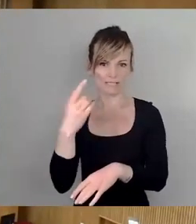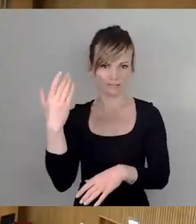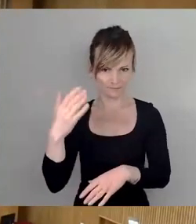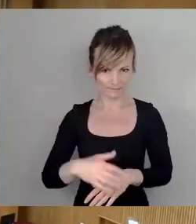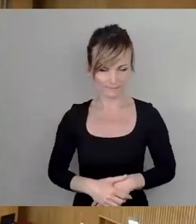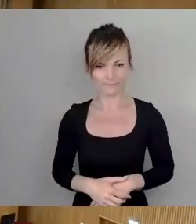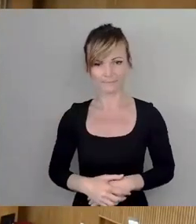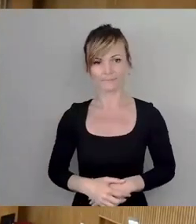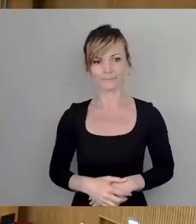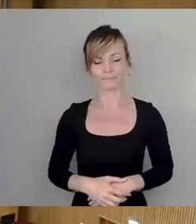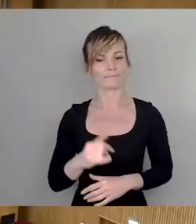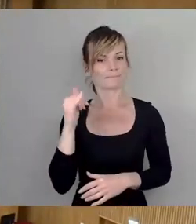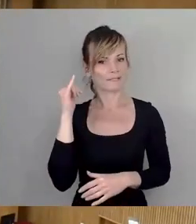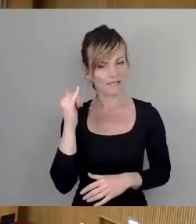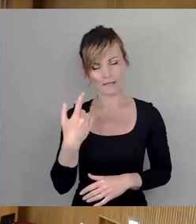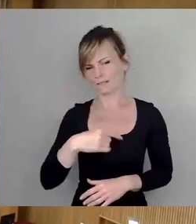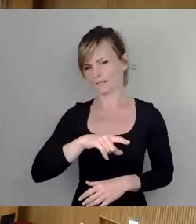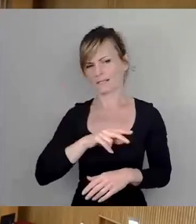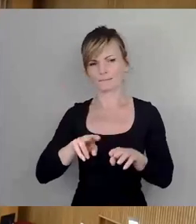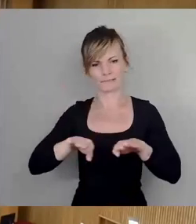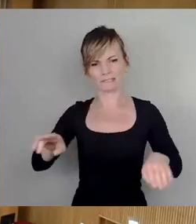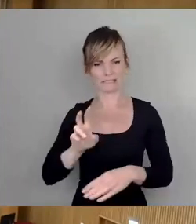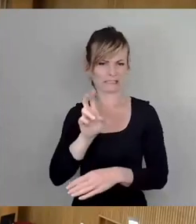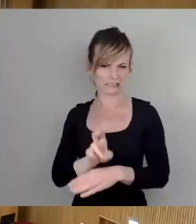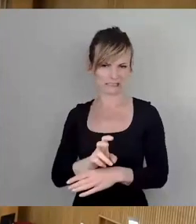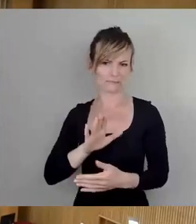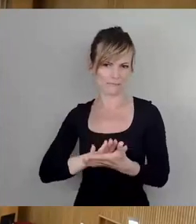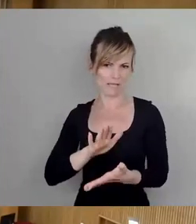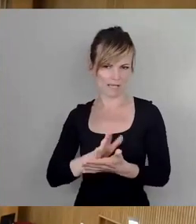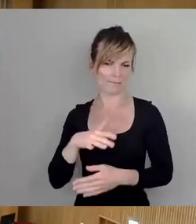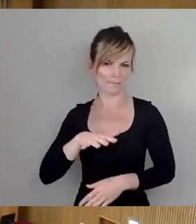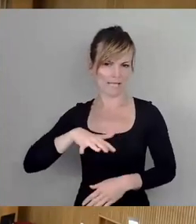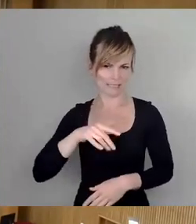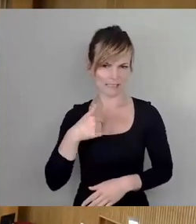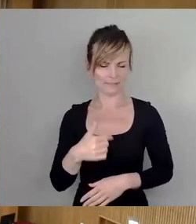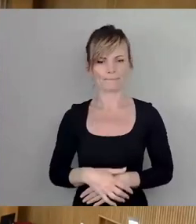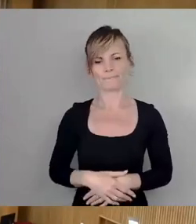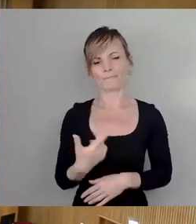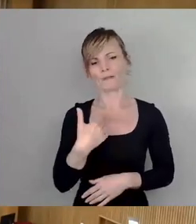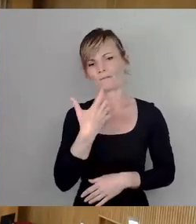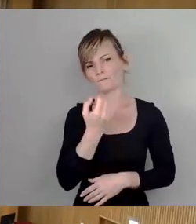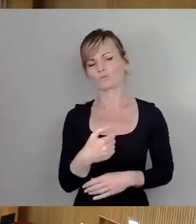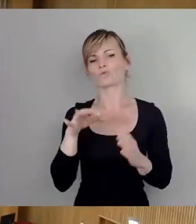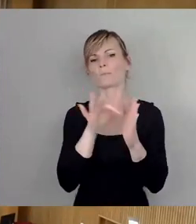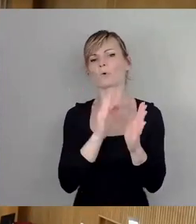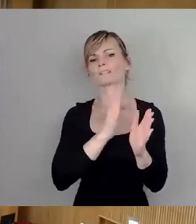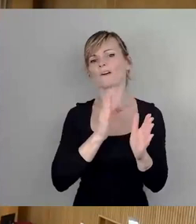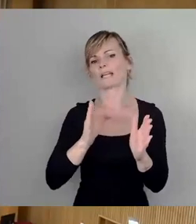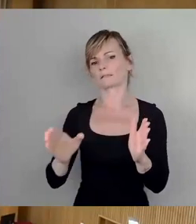Ja, ich mache es gleich vom Platz aus. Ich möchte um eine punktweise Abstimmung bitten,